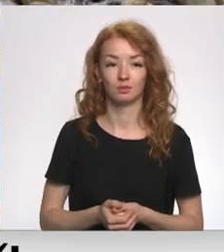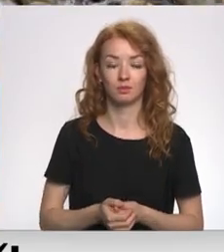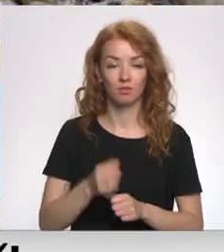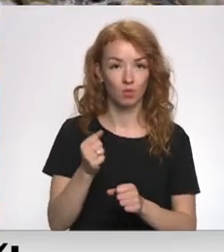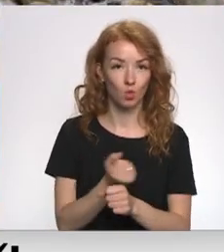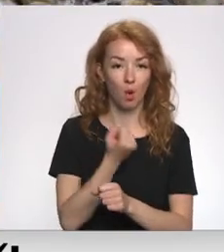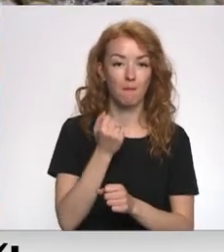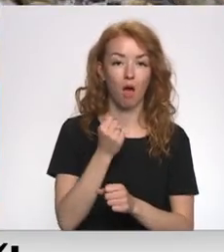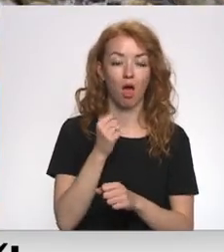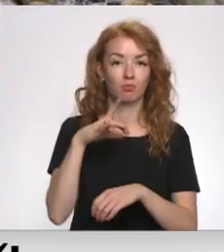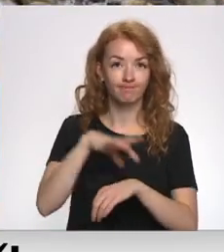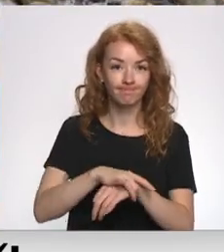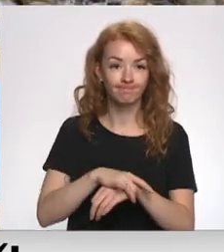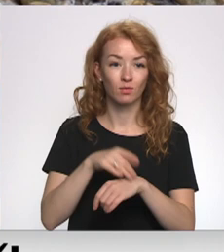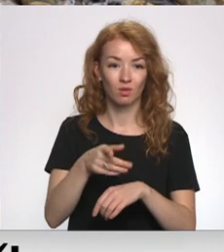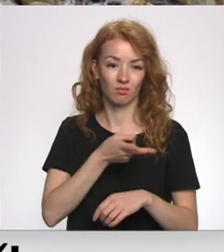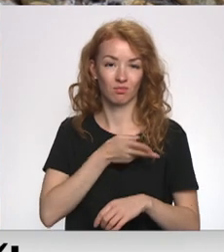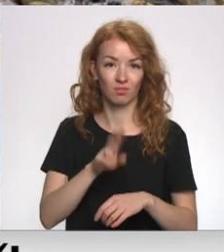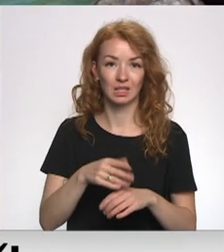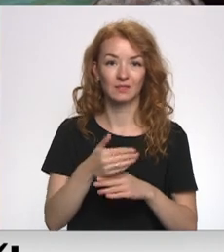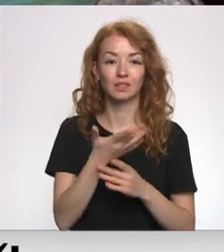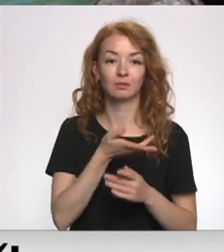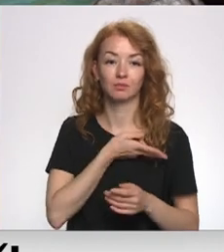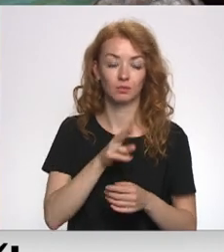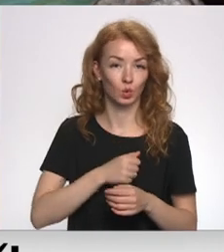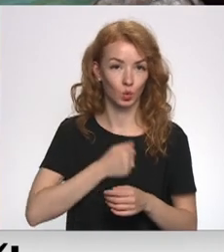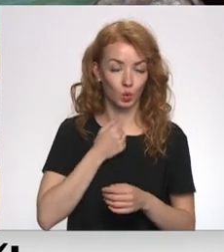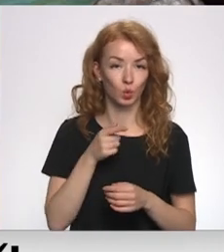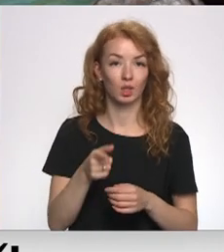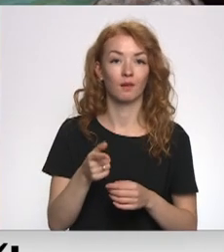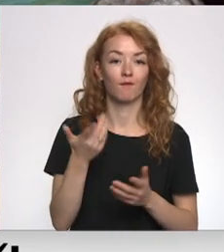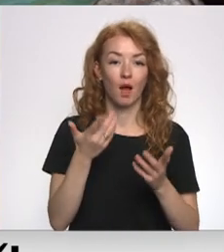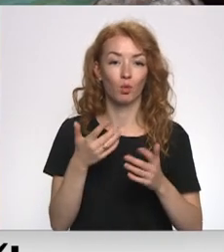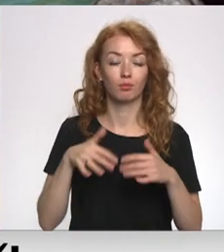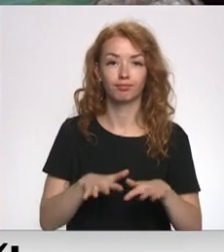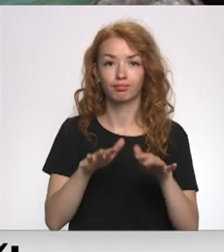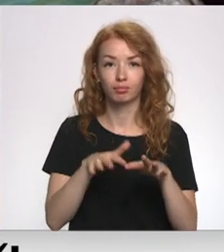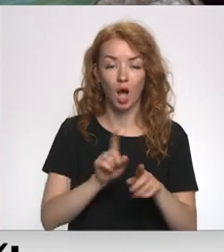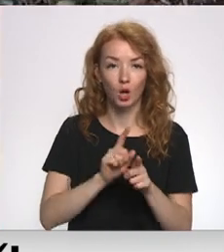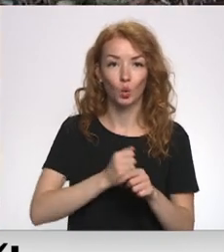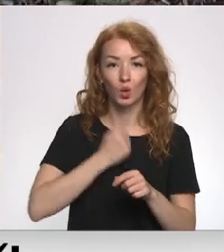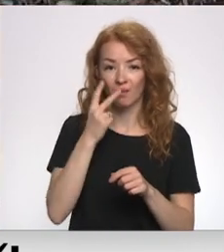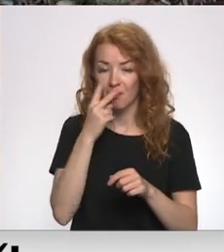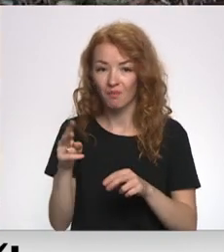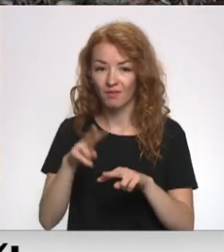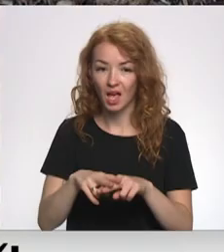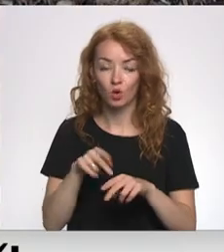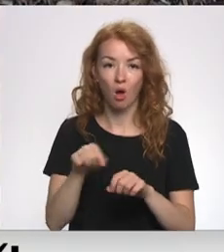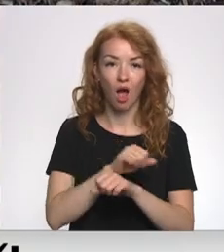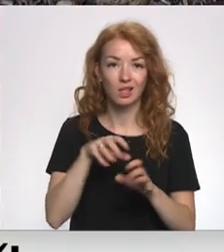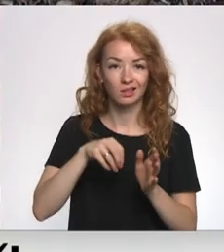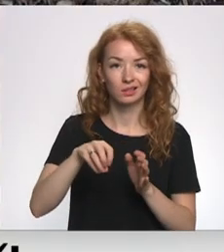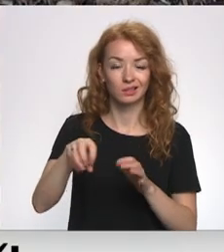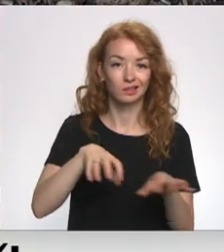Tomēr noteikti konkrēt uz beigto zīvu japjomus ir grūti. Zufs un ķīši var būt izskaloti grūti pārskatāmās vietās, tos ātri apēt